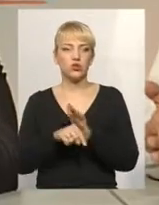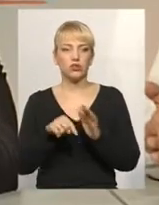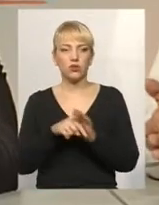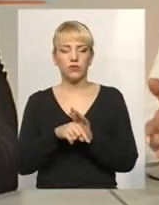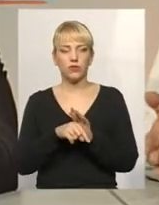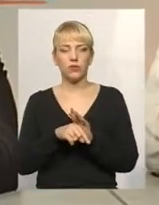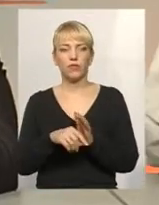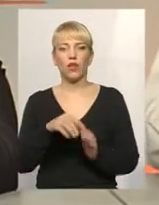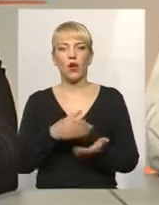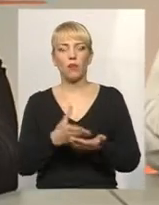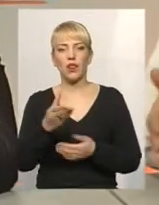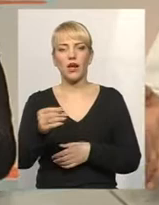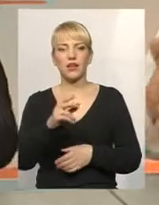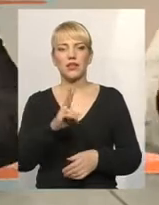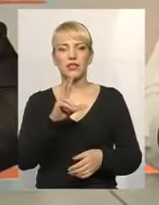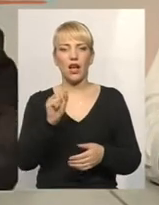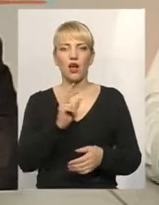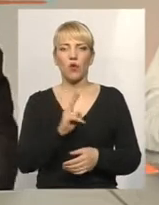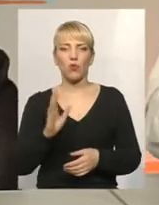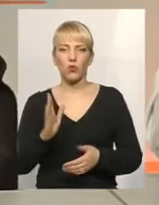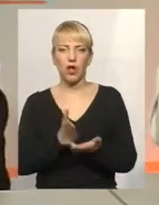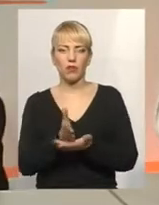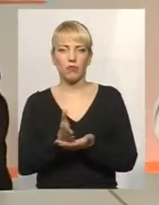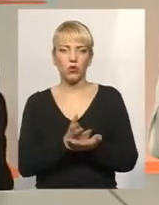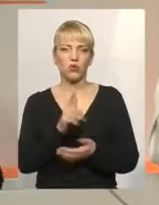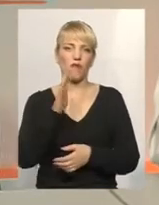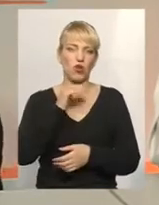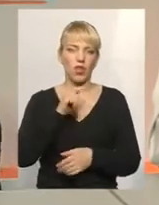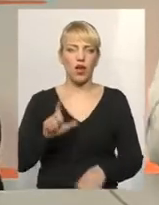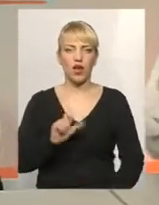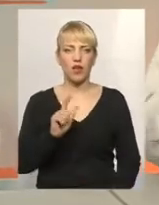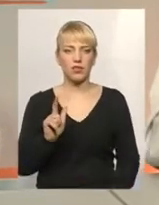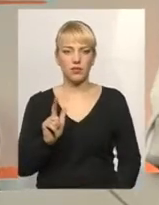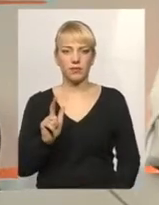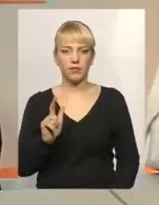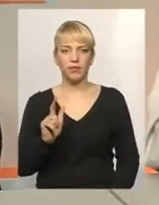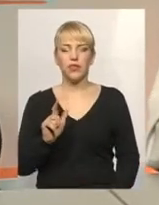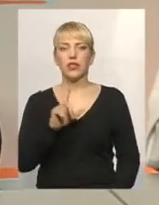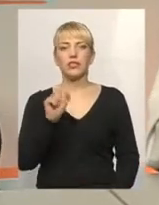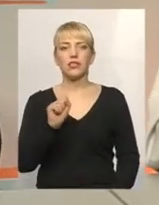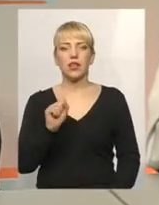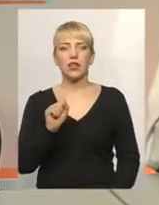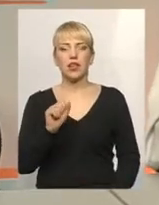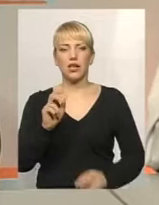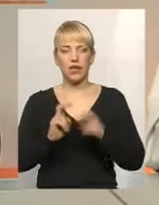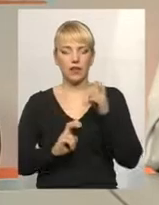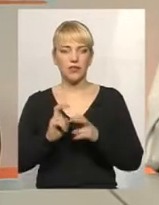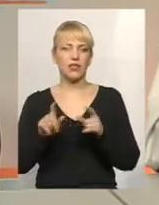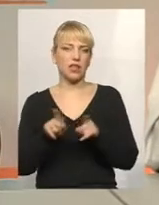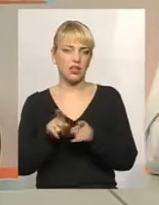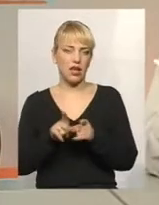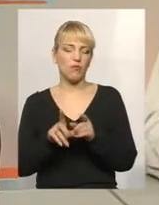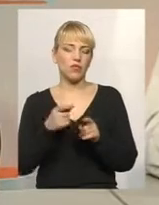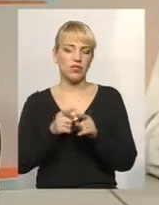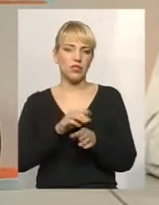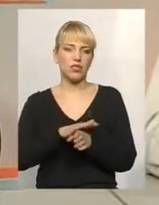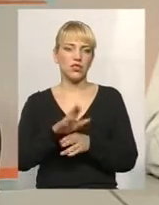Стосовно оплати за комунальні послуги, за ту ж саму воду, газ, за ліфти, все так само здійснюється,